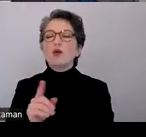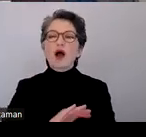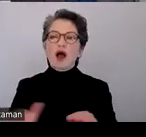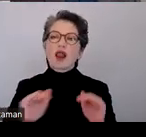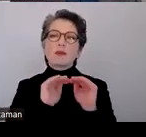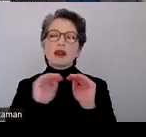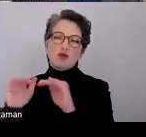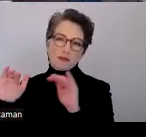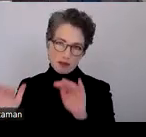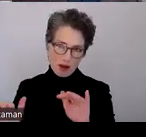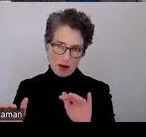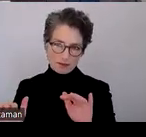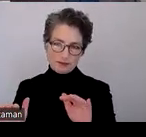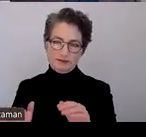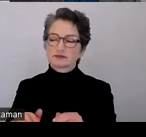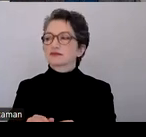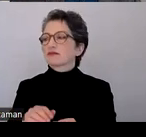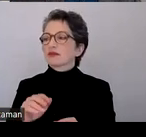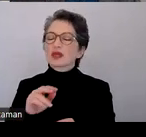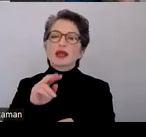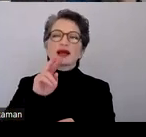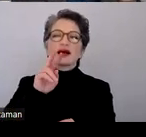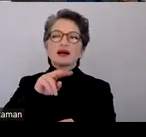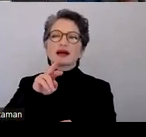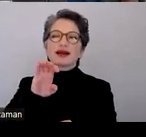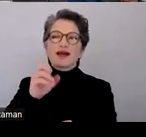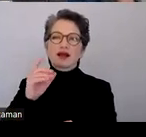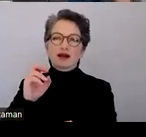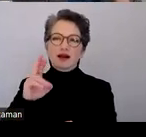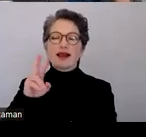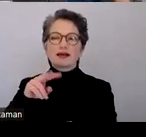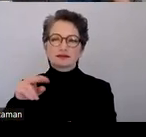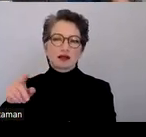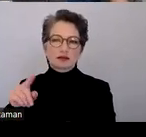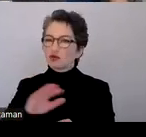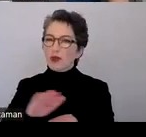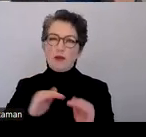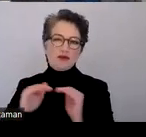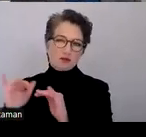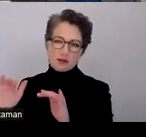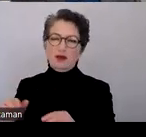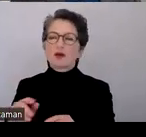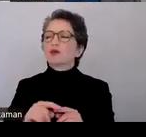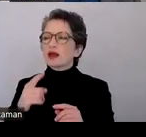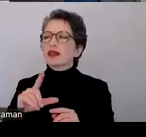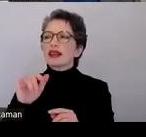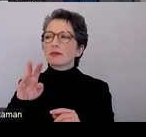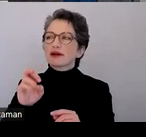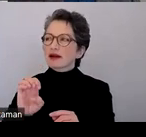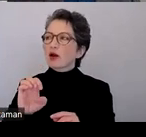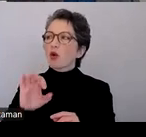Reader, auch auf den mobilen Plattformen überall. Das ist gar kein Problem. Und der LibreOffice Writer ist ja auch kompatibel